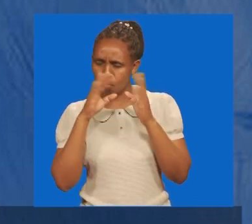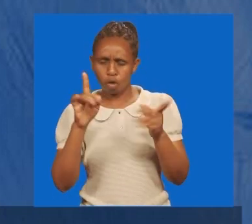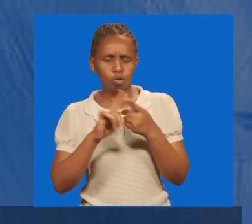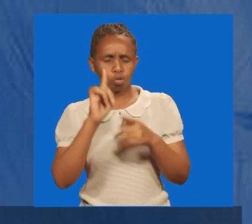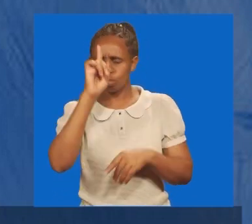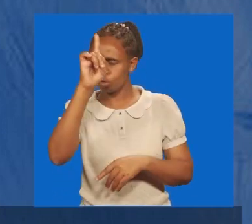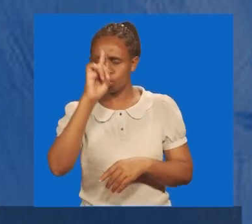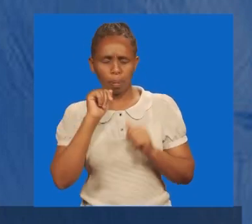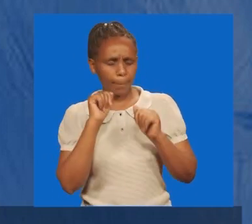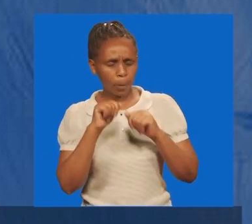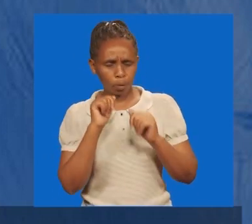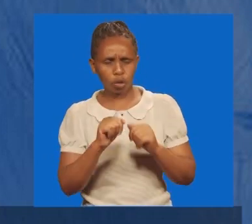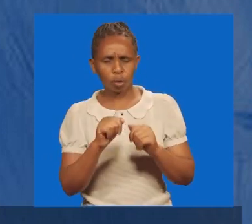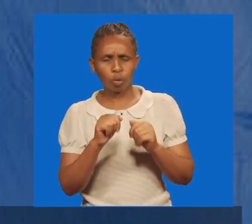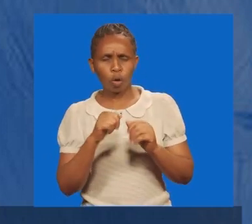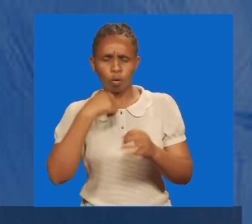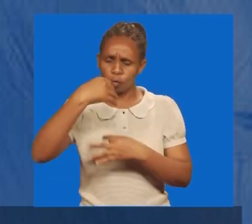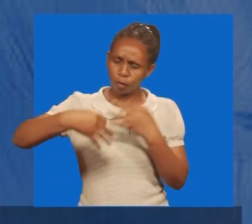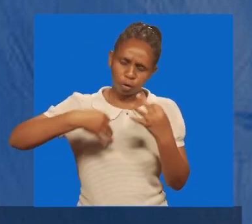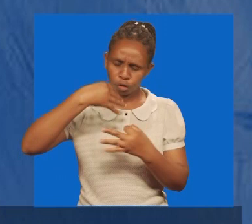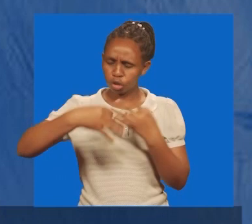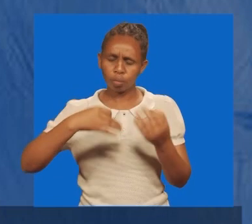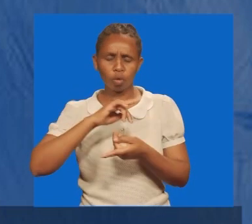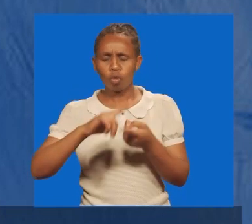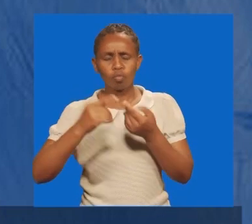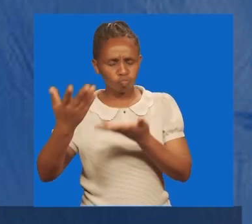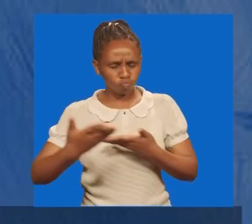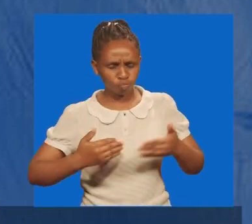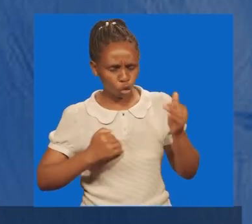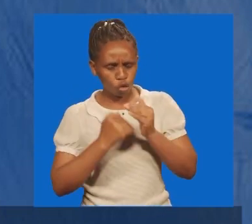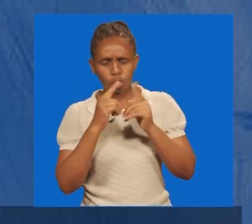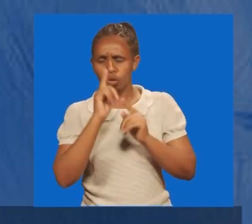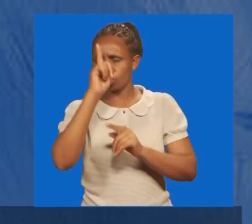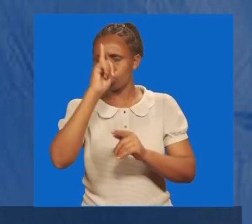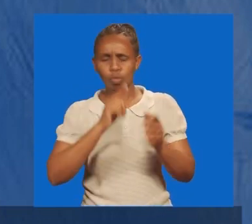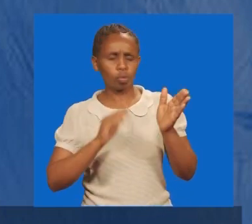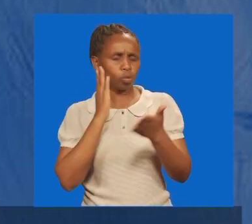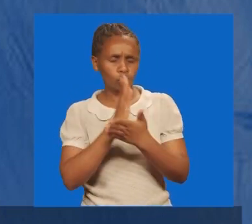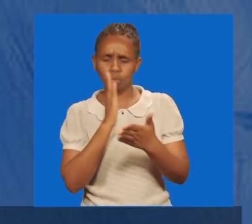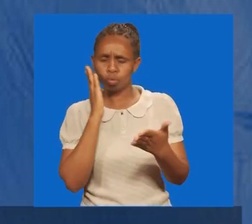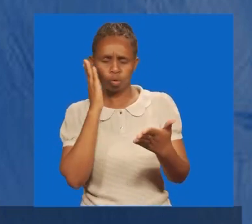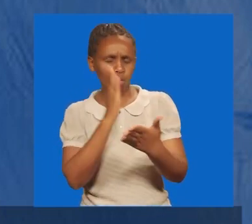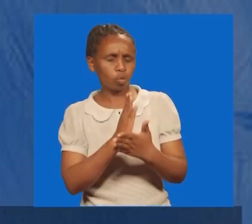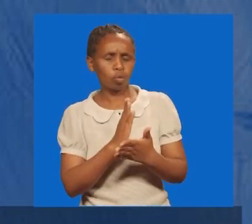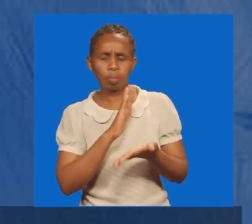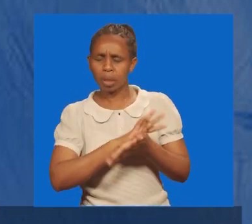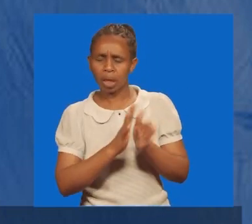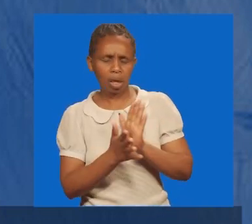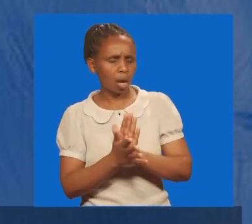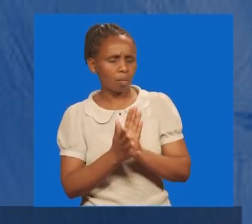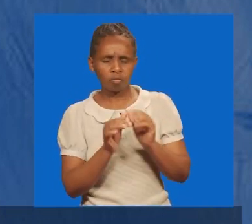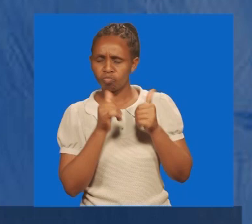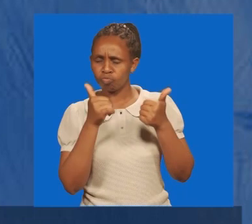ili mfalme wanjabu, ushirika, u tunapa uleta karibu nawe, buwana, kika tutaweza kupendeza,